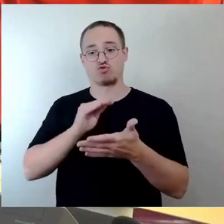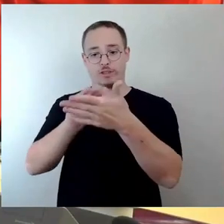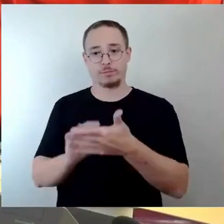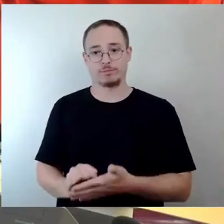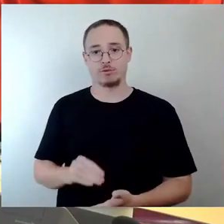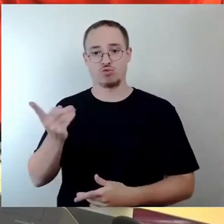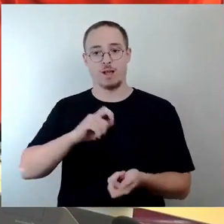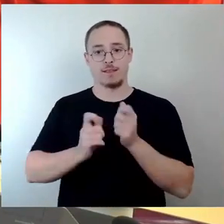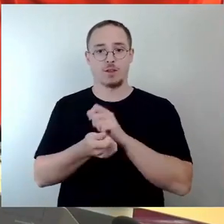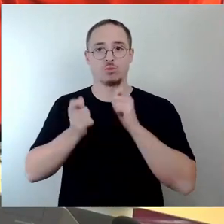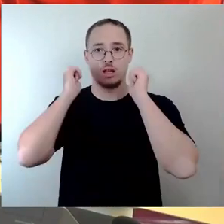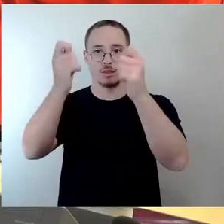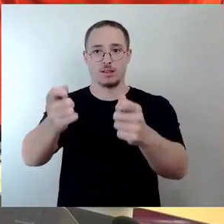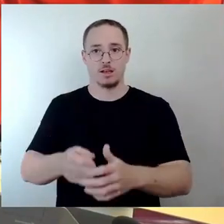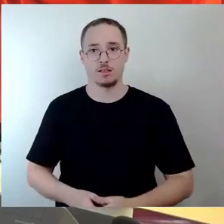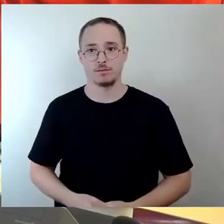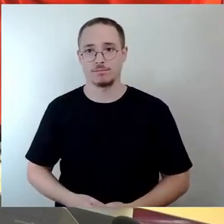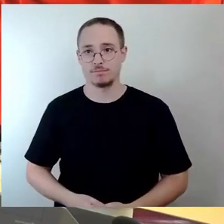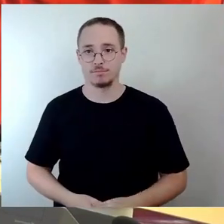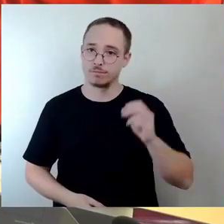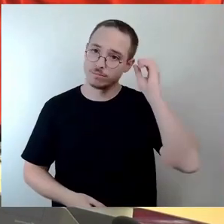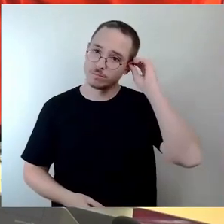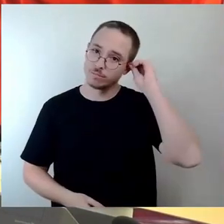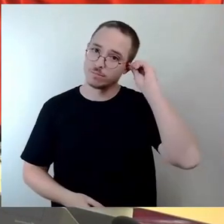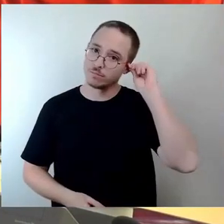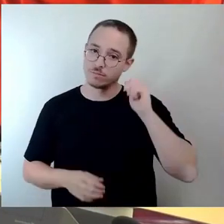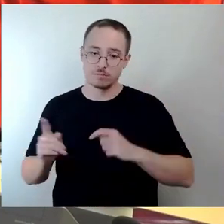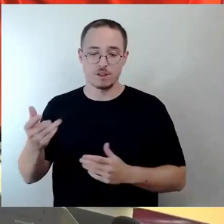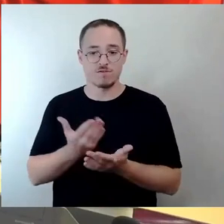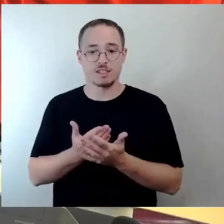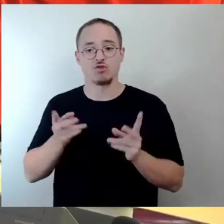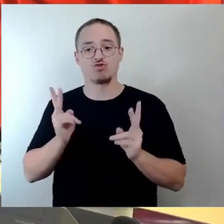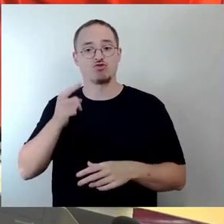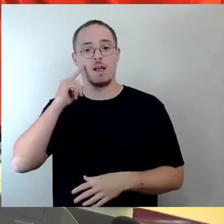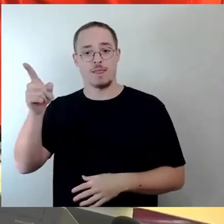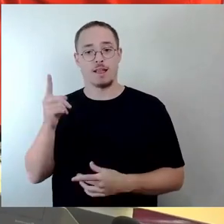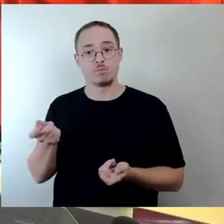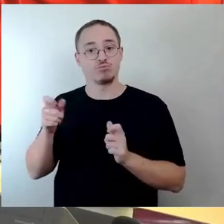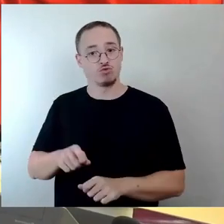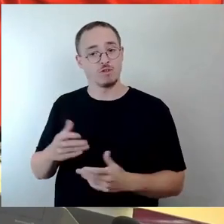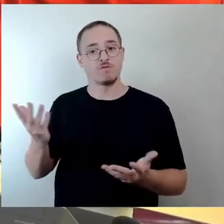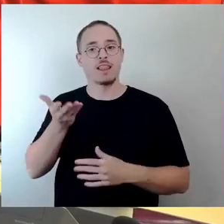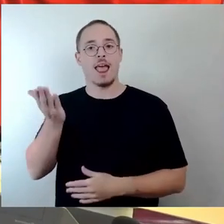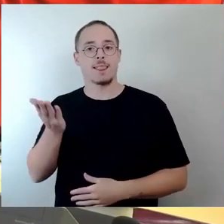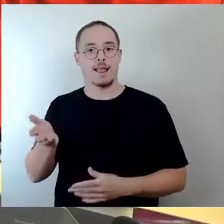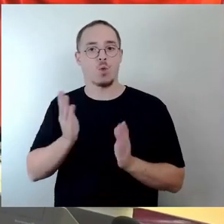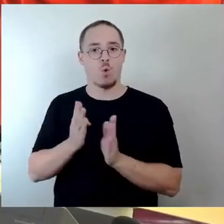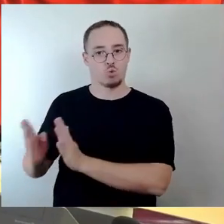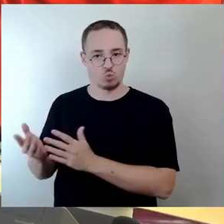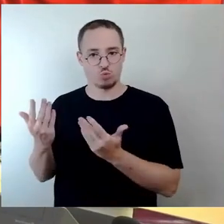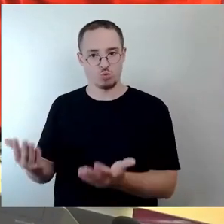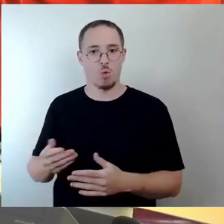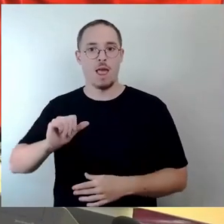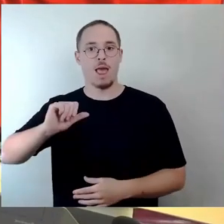Der Stadtrat beschließt die Entgeltordnung zum 1.8.2024 entsprechend beigefügte Anlage 2.